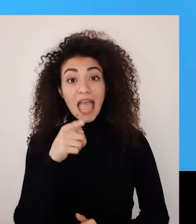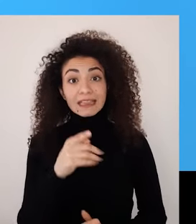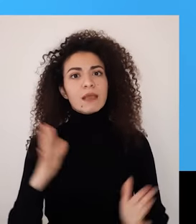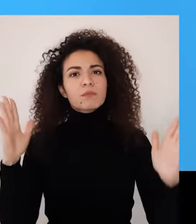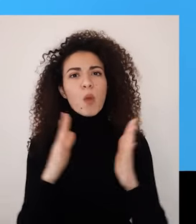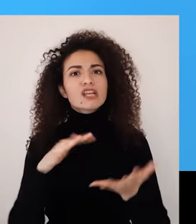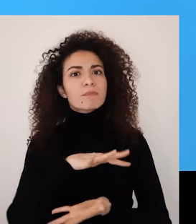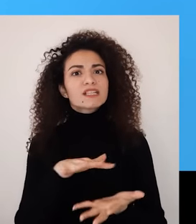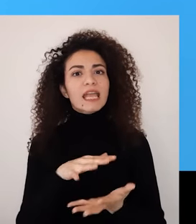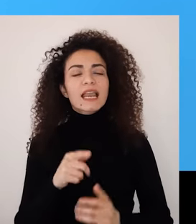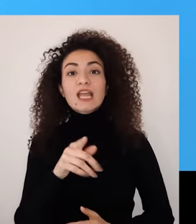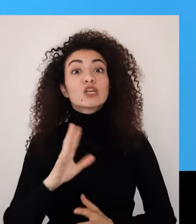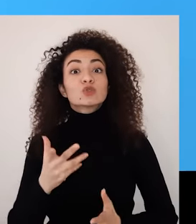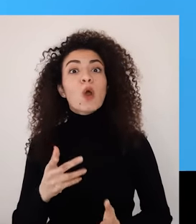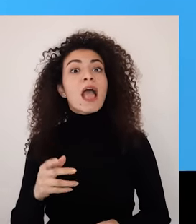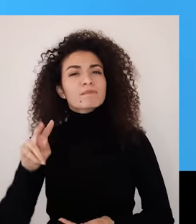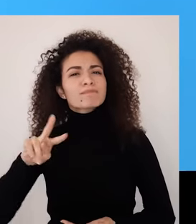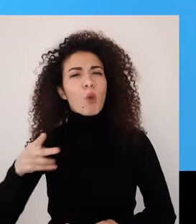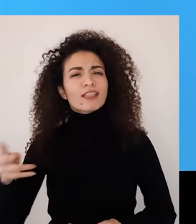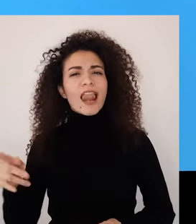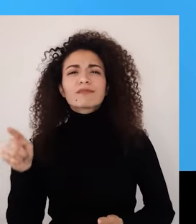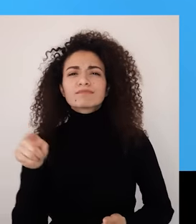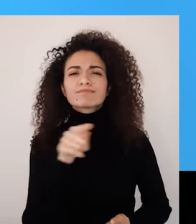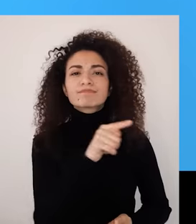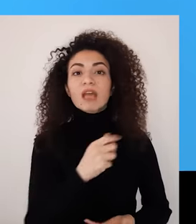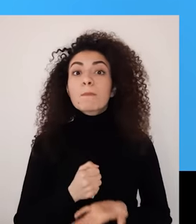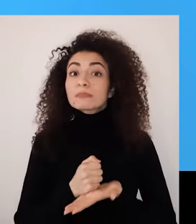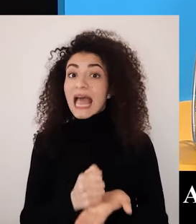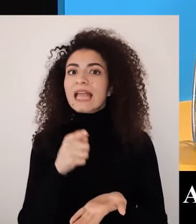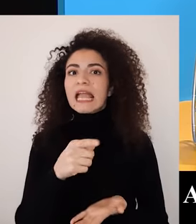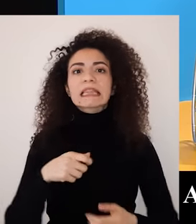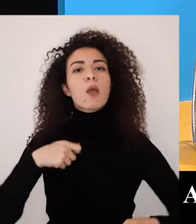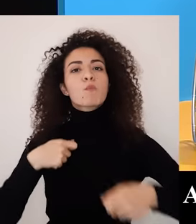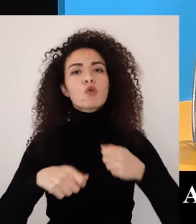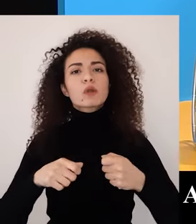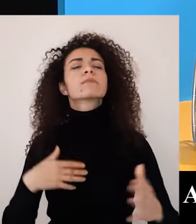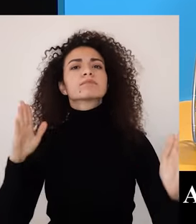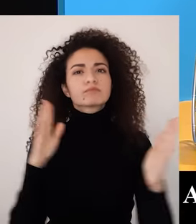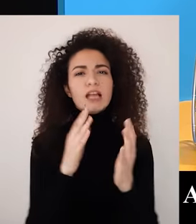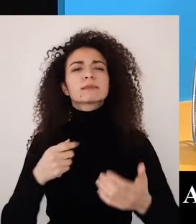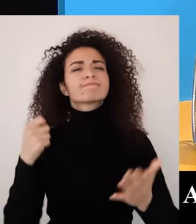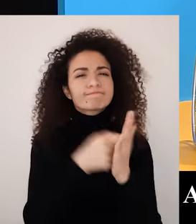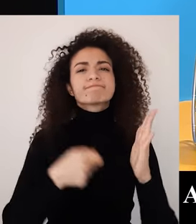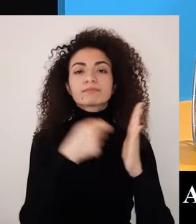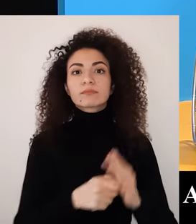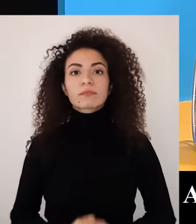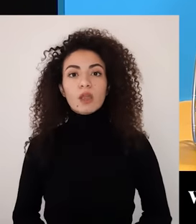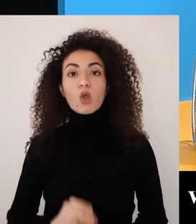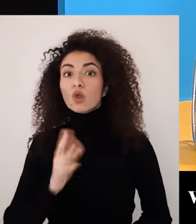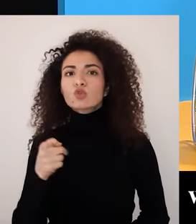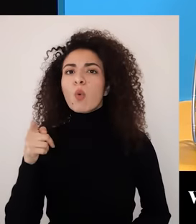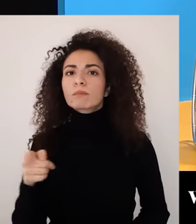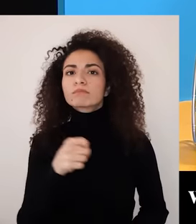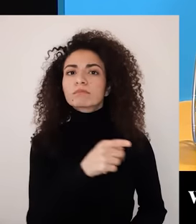بيصير خطر الارتطام بصخور أي الأزمات أكبر وإنت عند مواجهة مشكلة أو تحدي